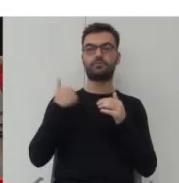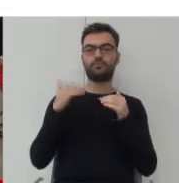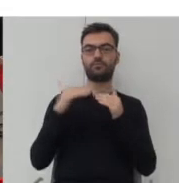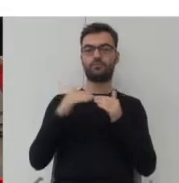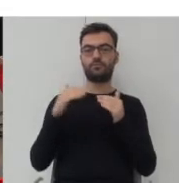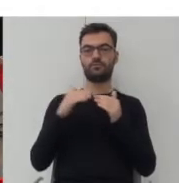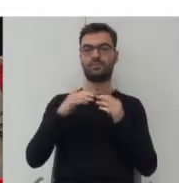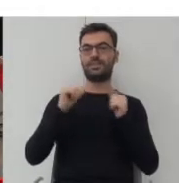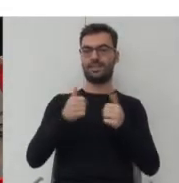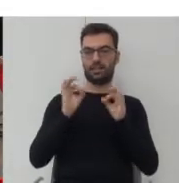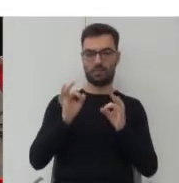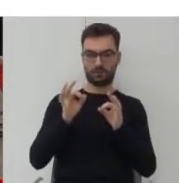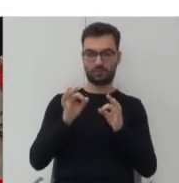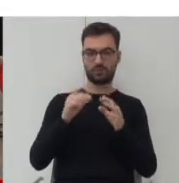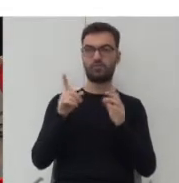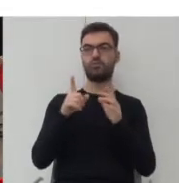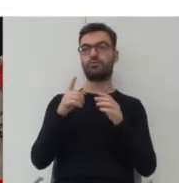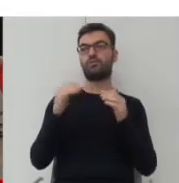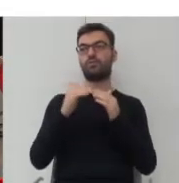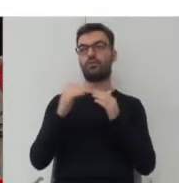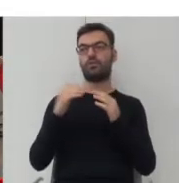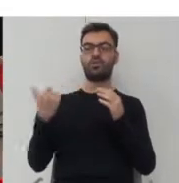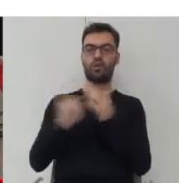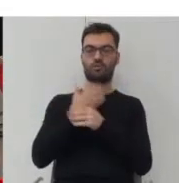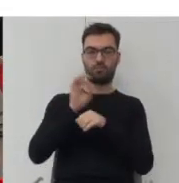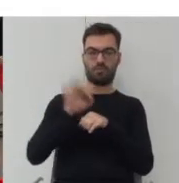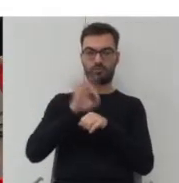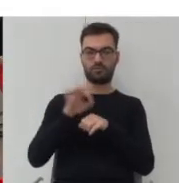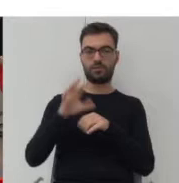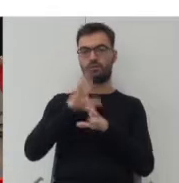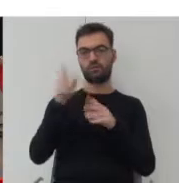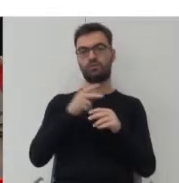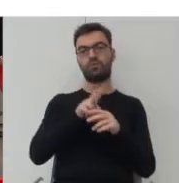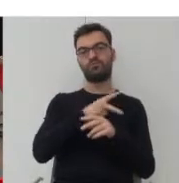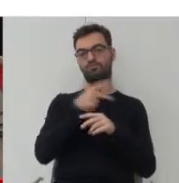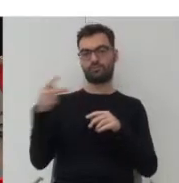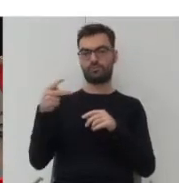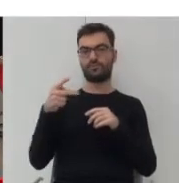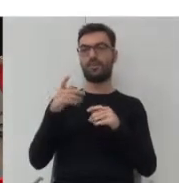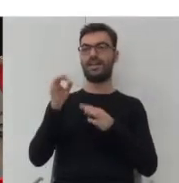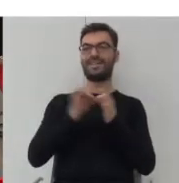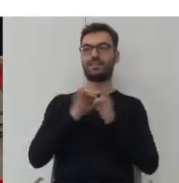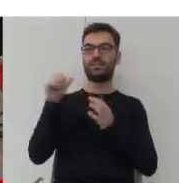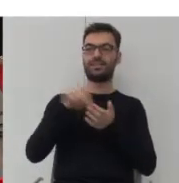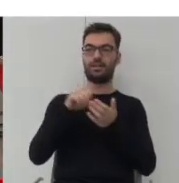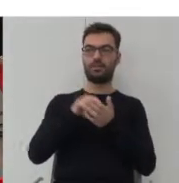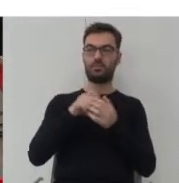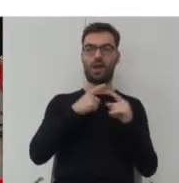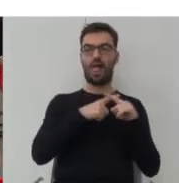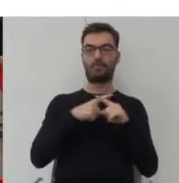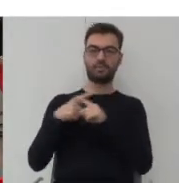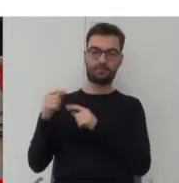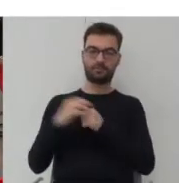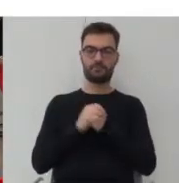stan istniejący do stanu nowo projektowanego i odniosłam to wszystko do historycznego centrum Amsterdamu, który